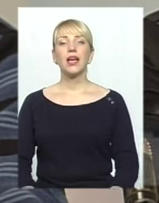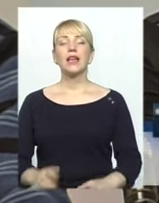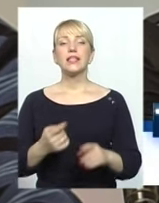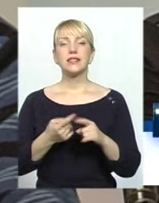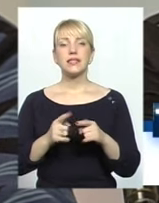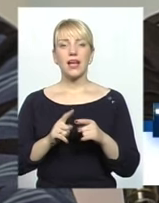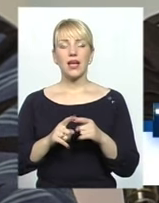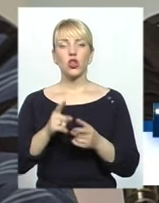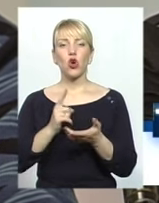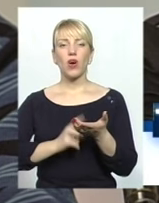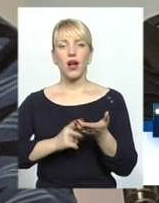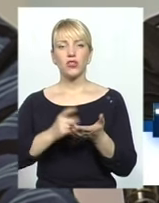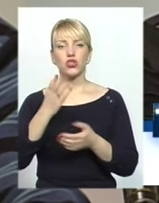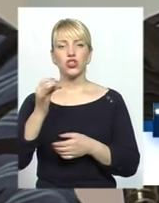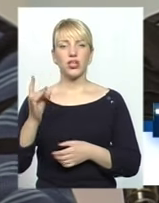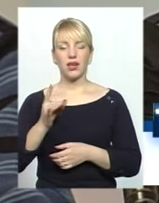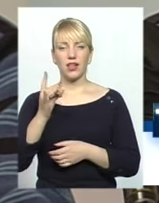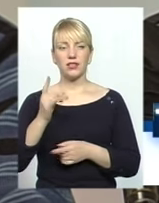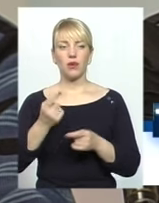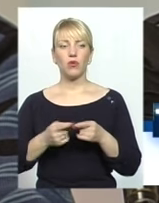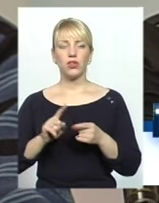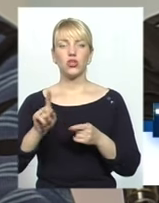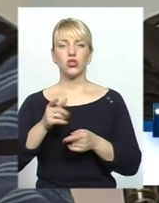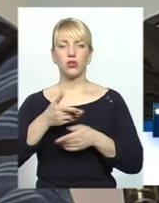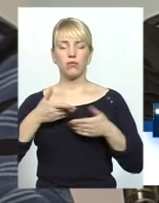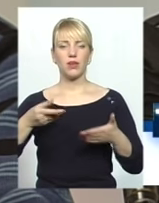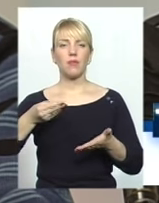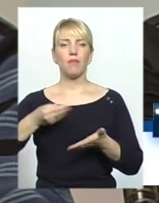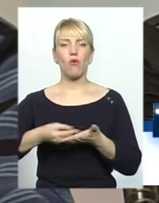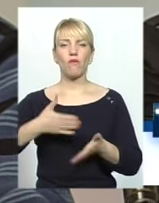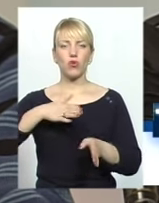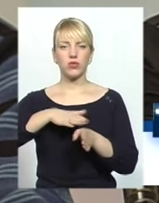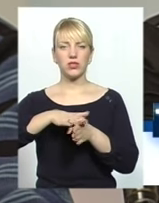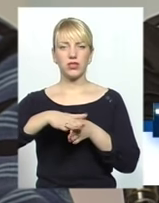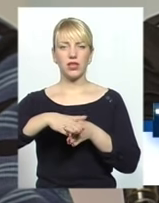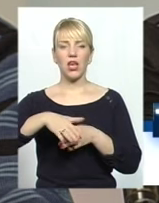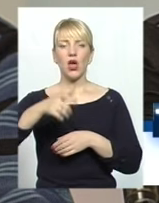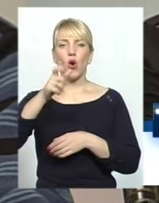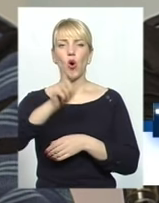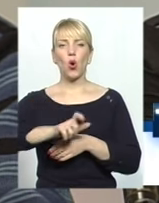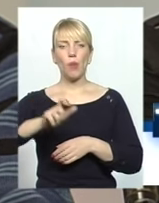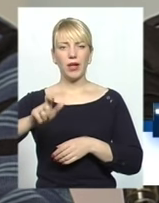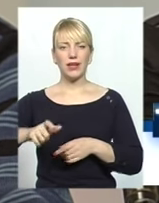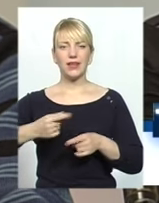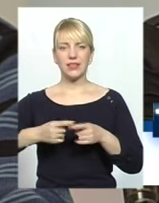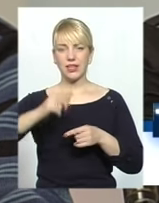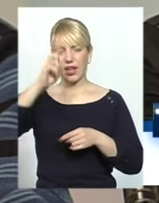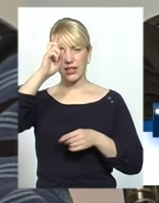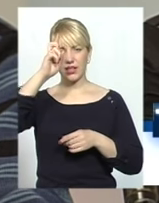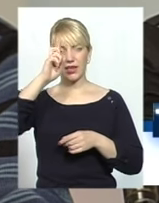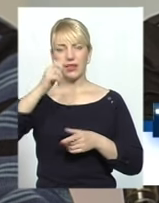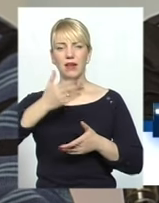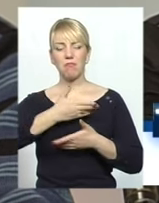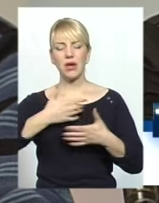іще один раз про те, що ми повноцінні громадяни цієї країни. Ми хвилюємося за